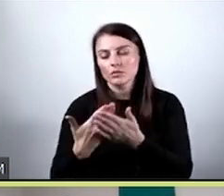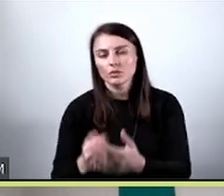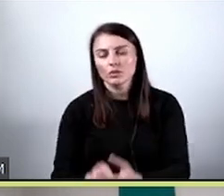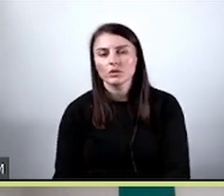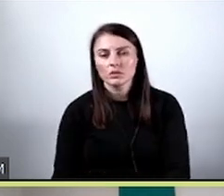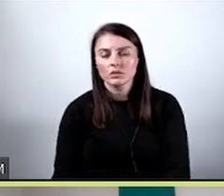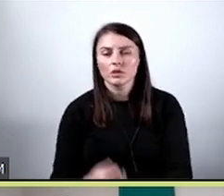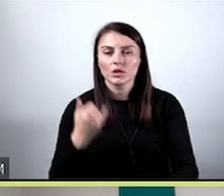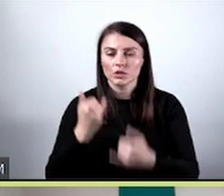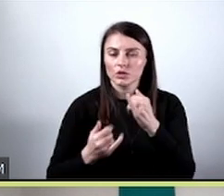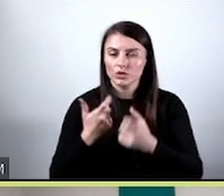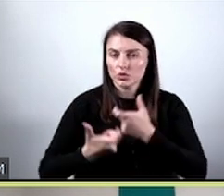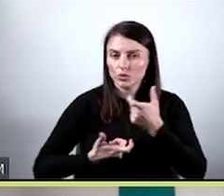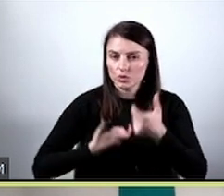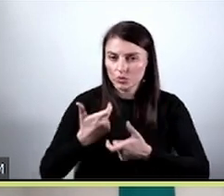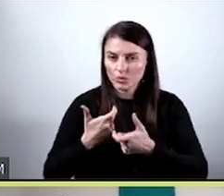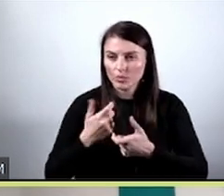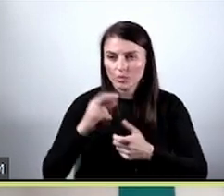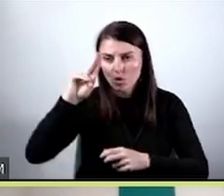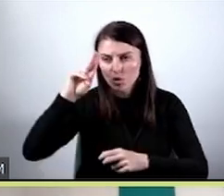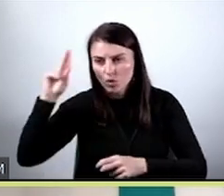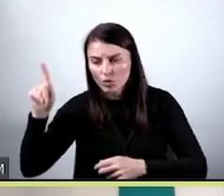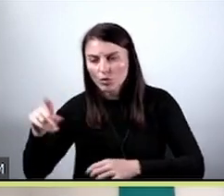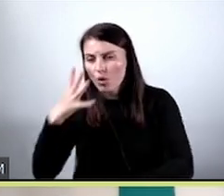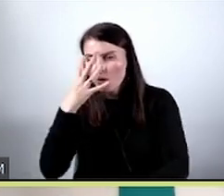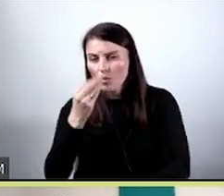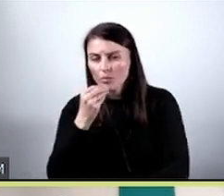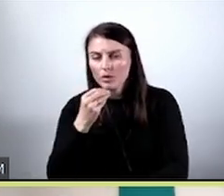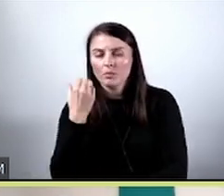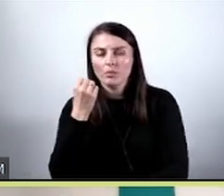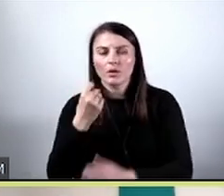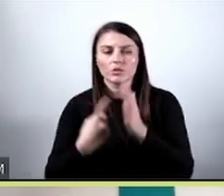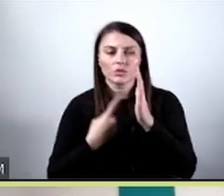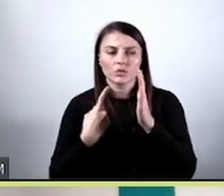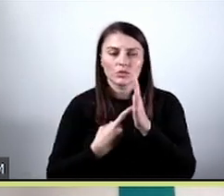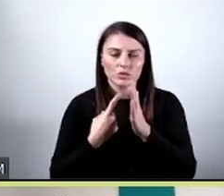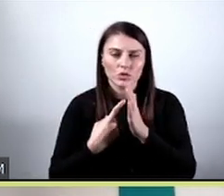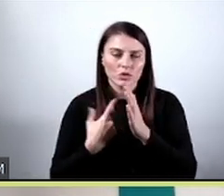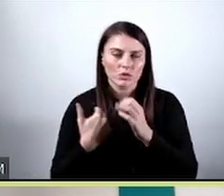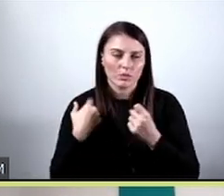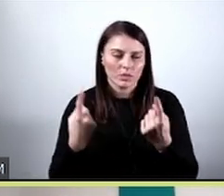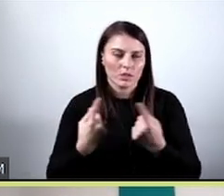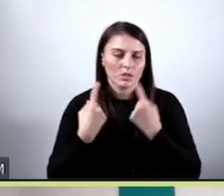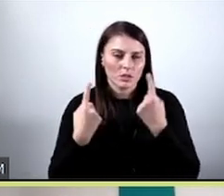jeżeli robimy rozpoznawanie obrazów, to często postępujemy w taki sposób,